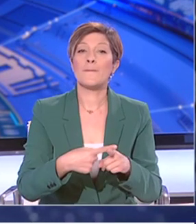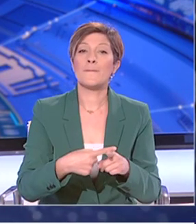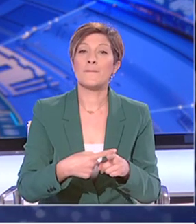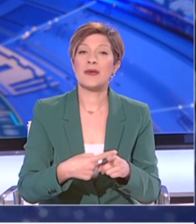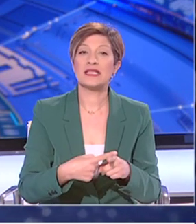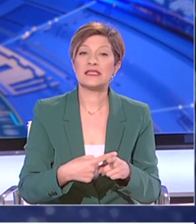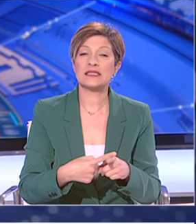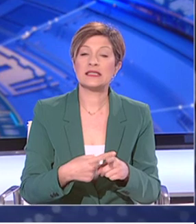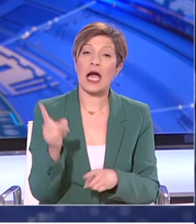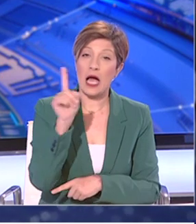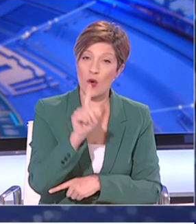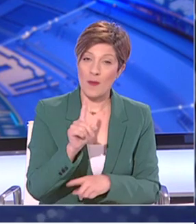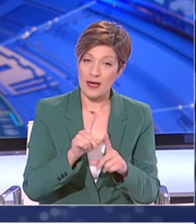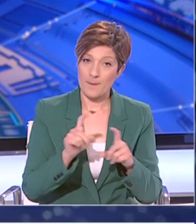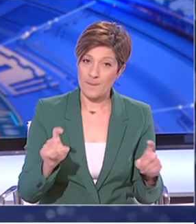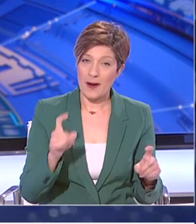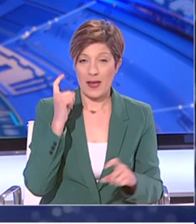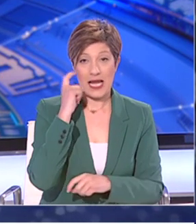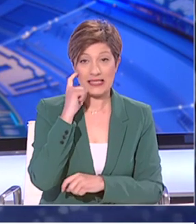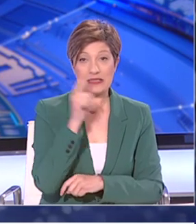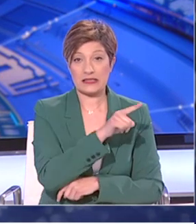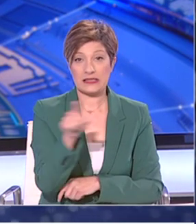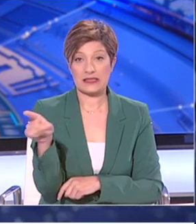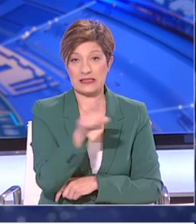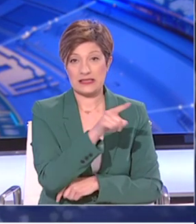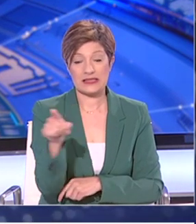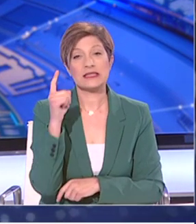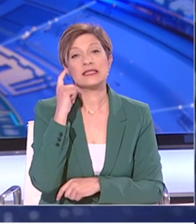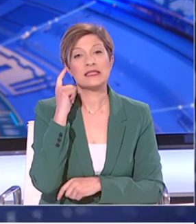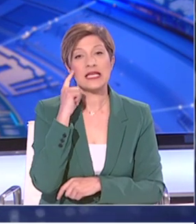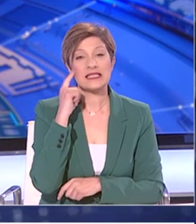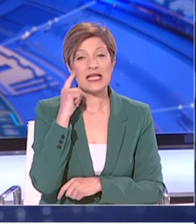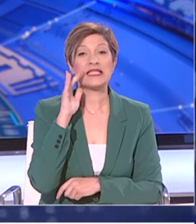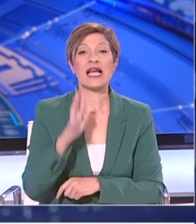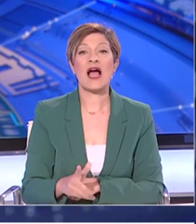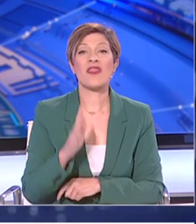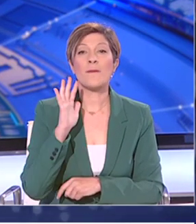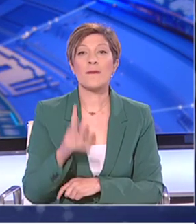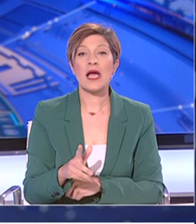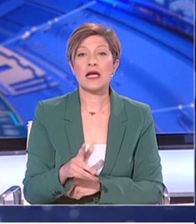άλλο πράγμα το οποίο πρέπει να λαμβάνεται υπόψη όταν ανακοινώνουμε αυτά τα αποτελέσματα καθημερινά